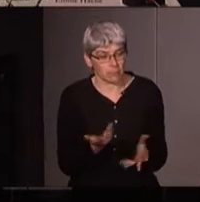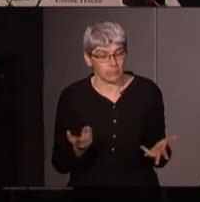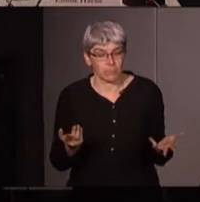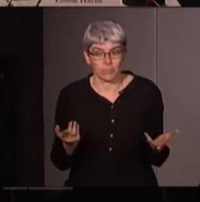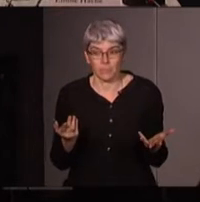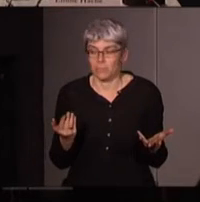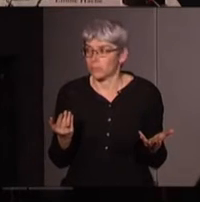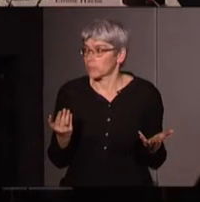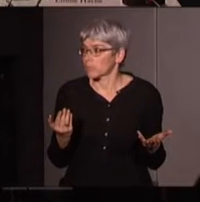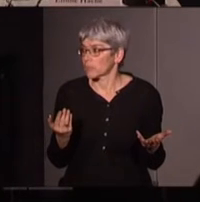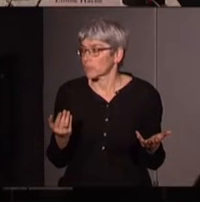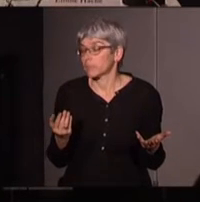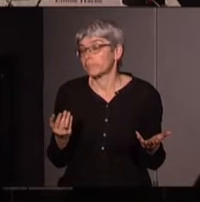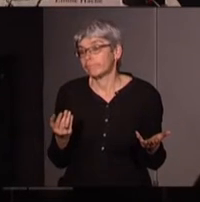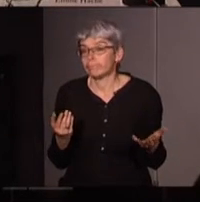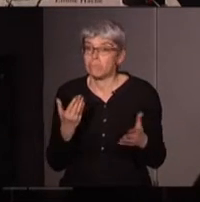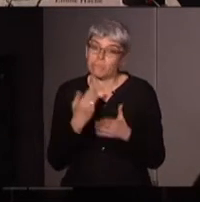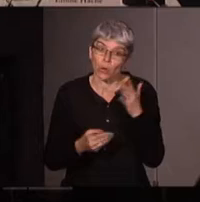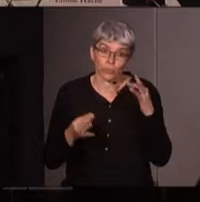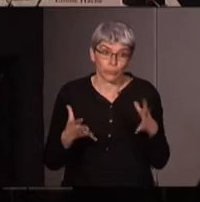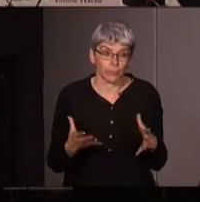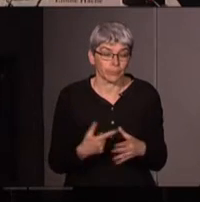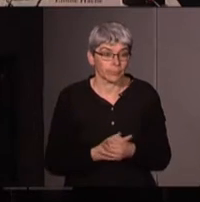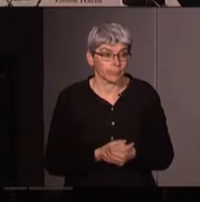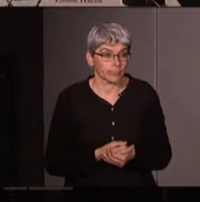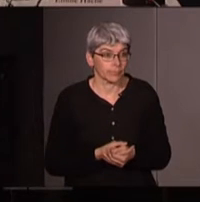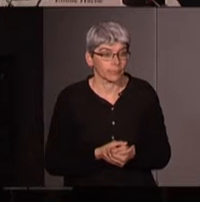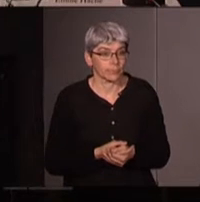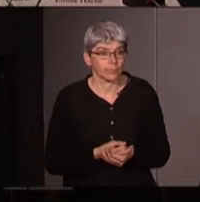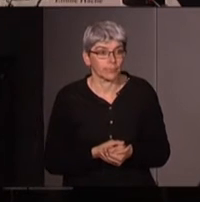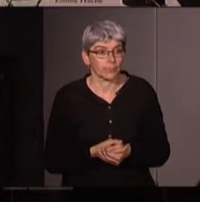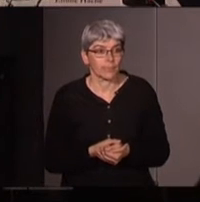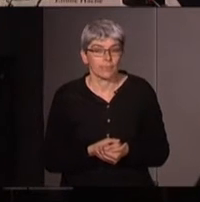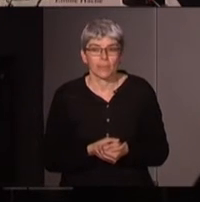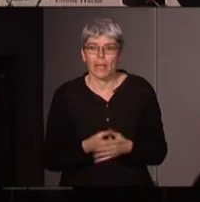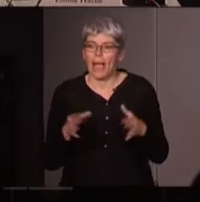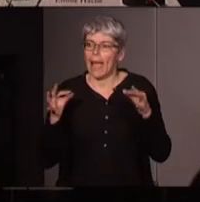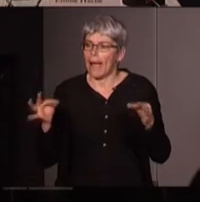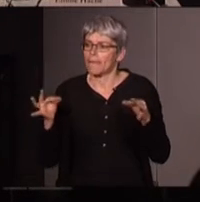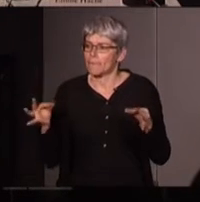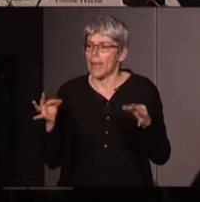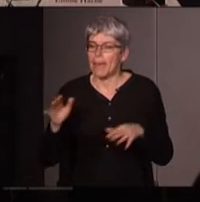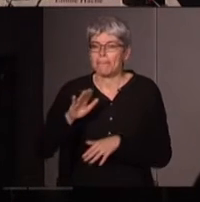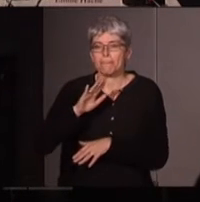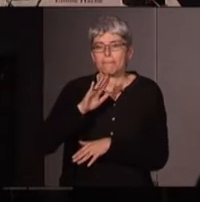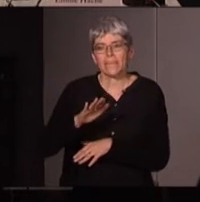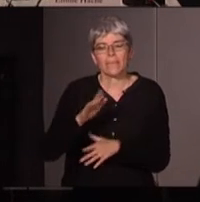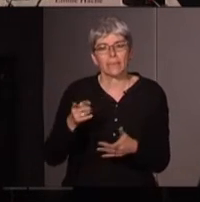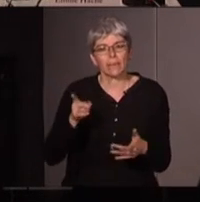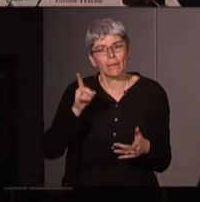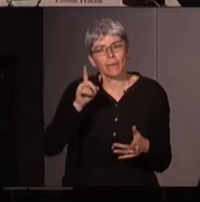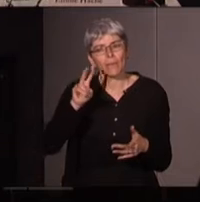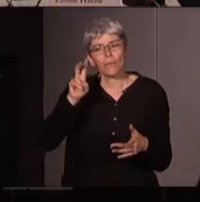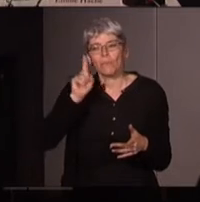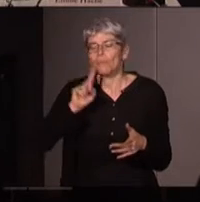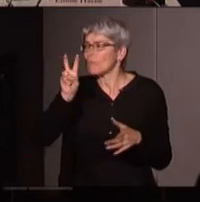voilà on n pas eu le temps il y a sur le côté spécifiquement écoféministe et là je serais